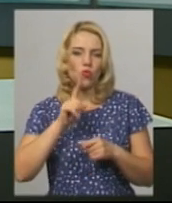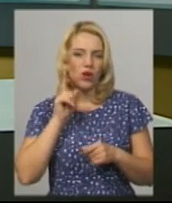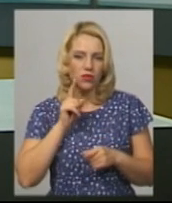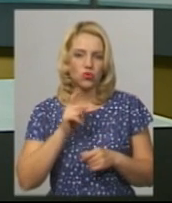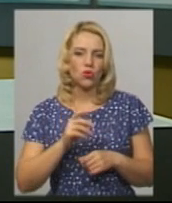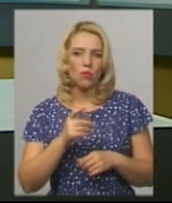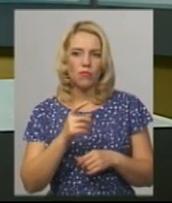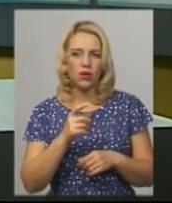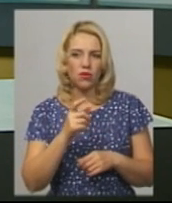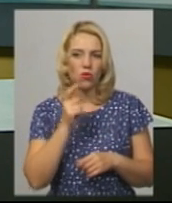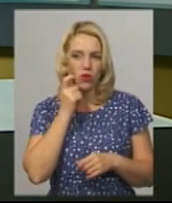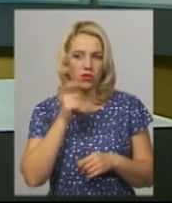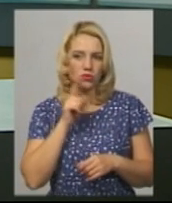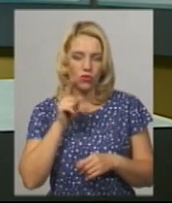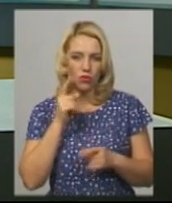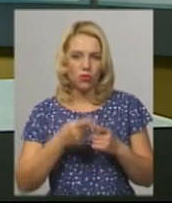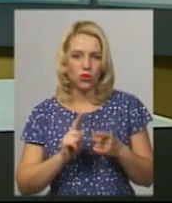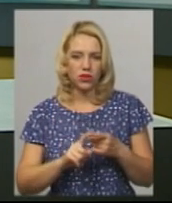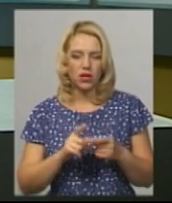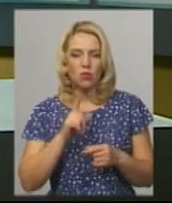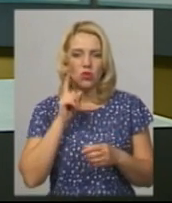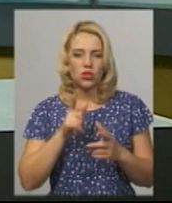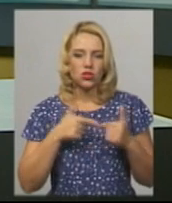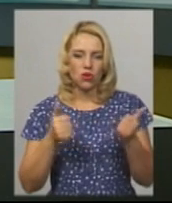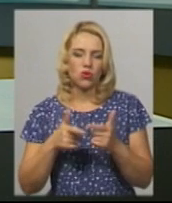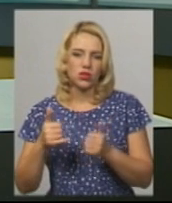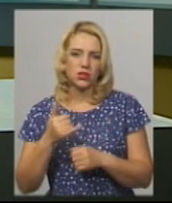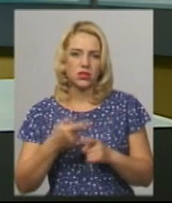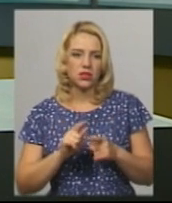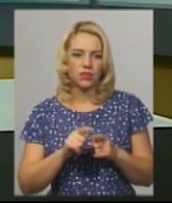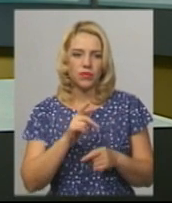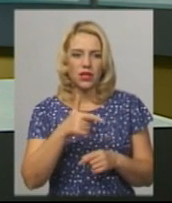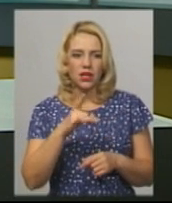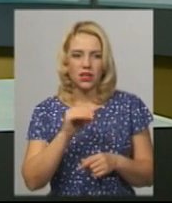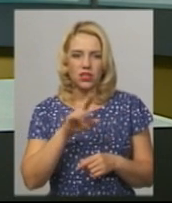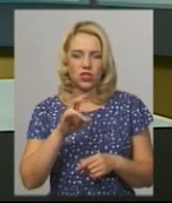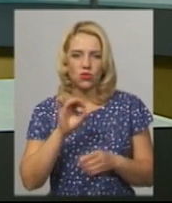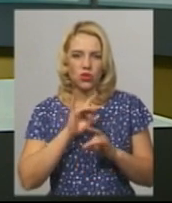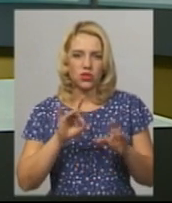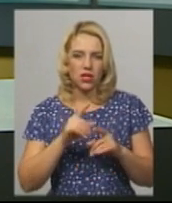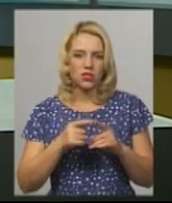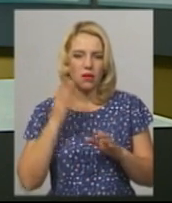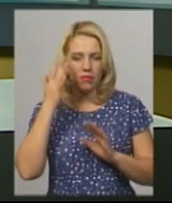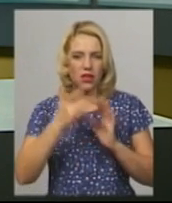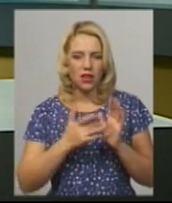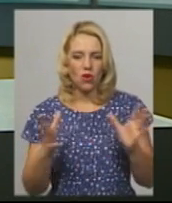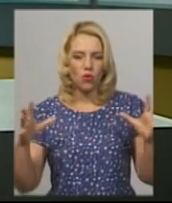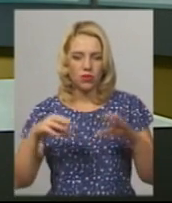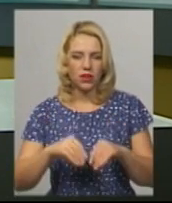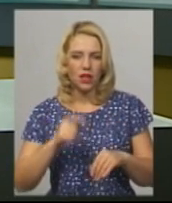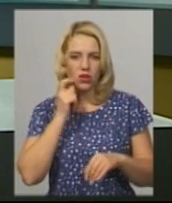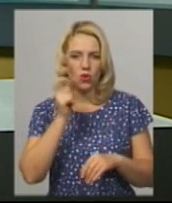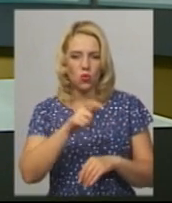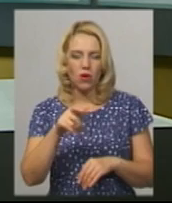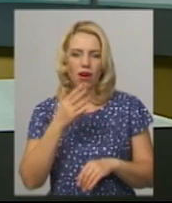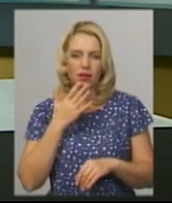заступник Світового конгресу українських молодіжних організацій «СКУМО» Олександр Іван Гриченюк каже, Мета форуму – об'єднати українців з